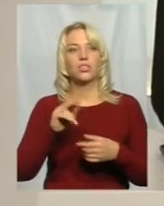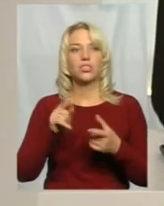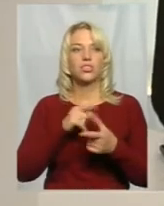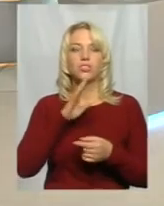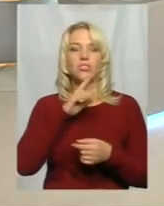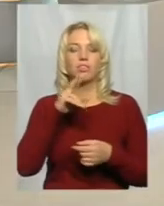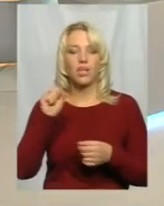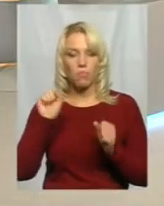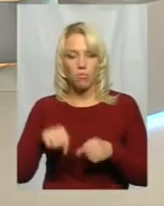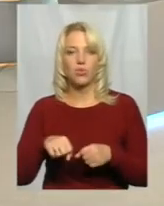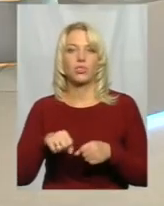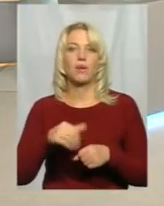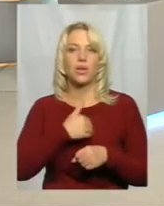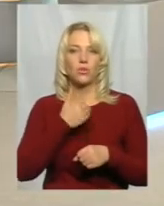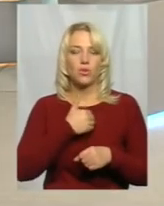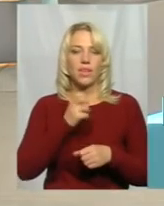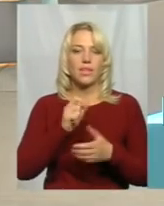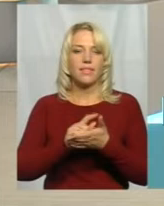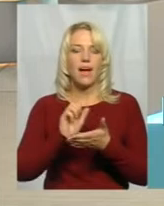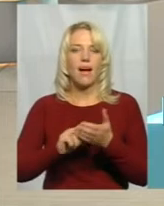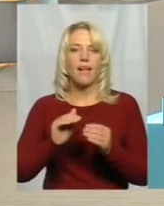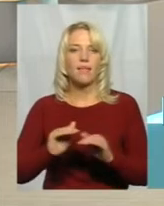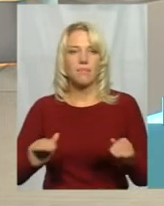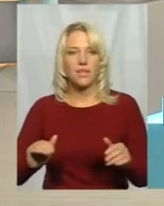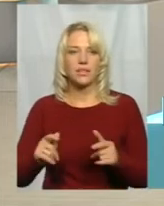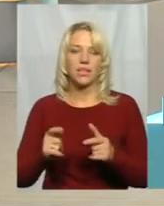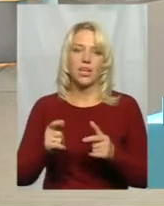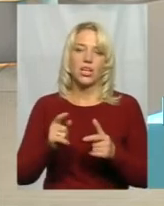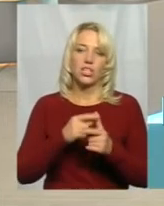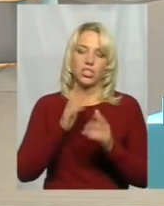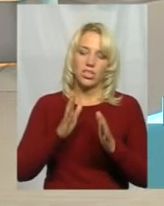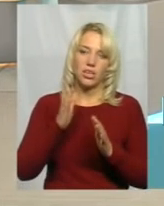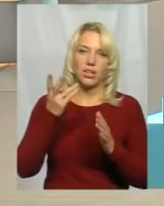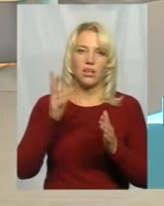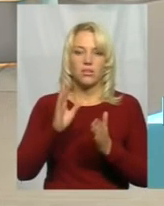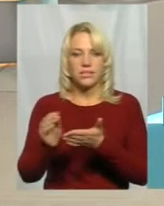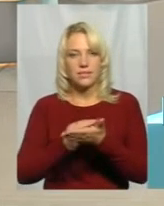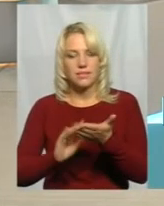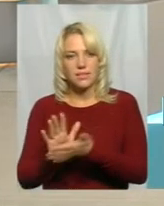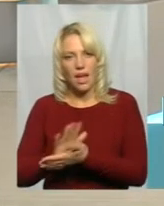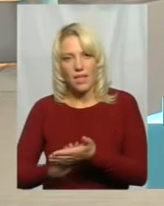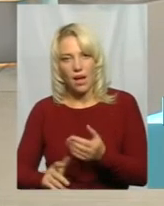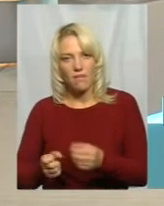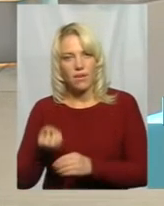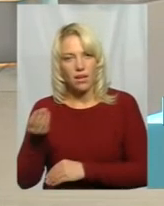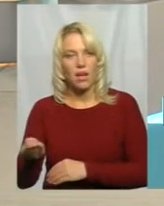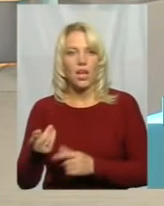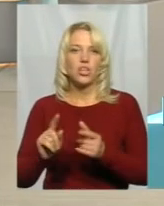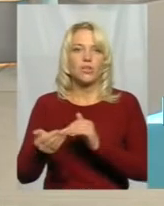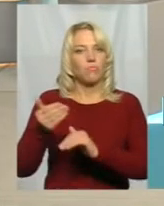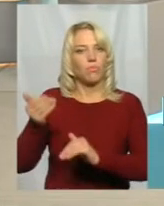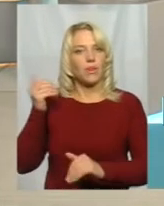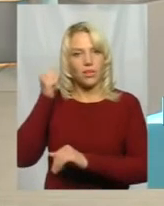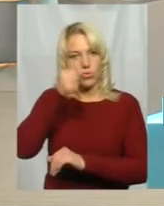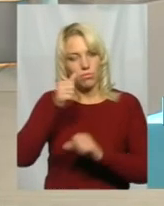тільки від того моменту, коли вона подасть відповідні заяви? Чи якимось чином можуть враховуватись ті попередні роки, коли чоловік не допомагав?